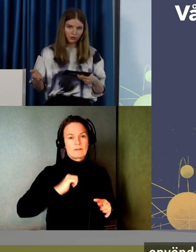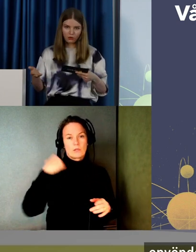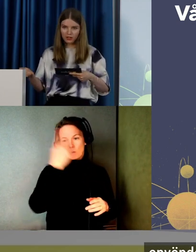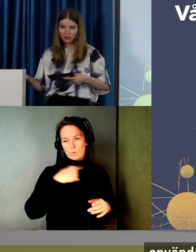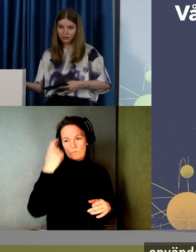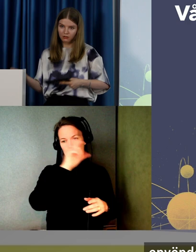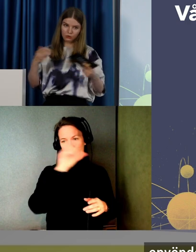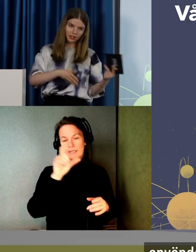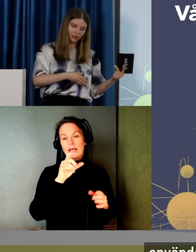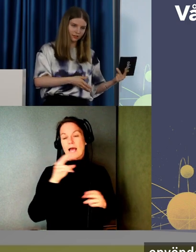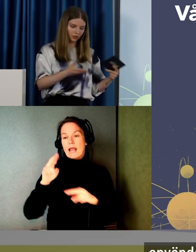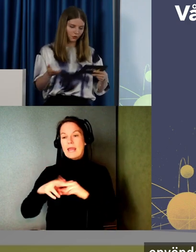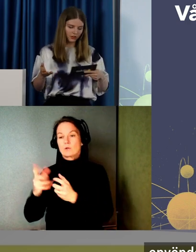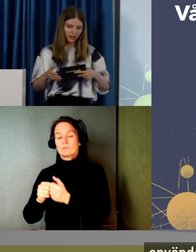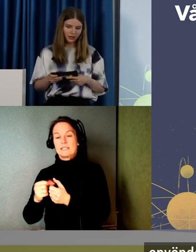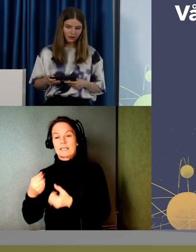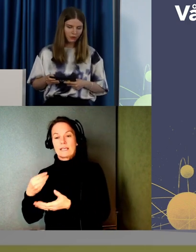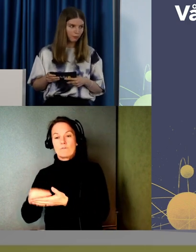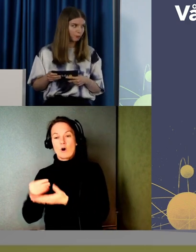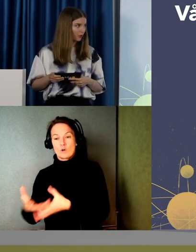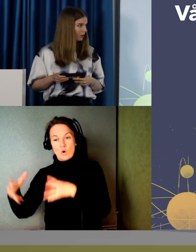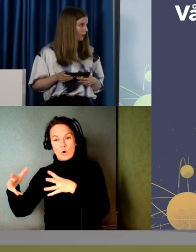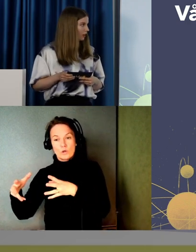Lägga något i varukorgen. Gå till kassan och så vidare.